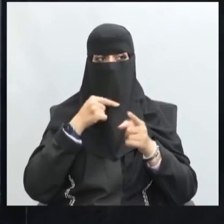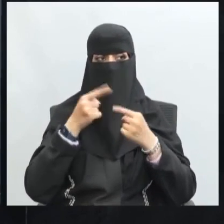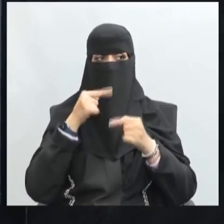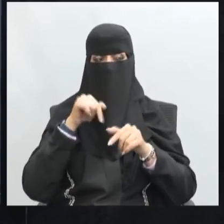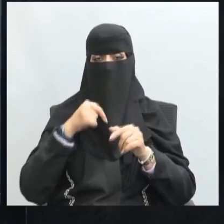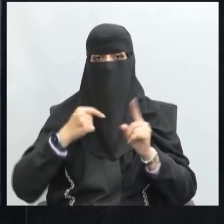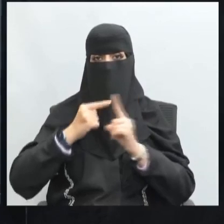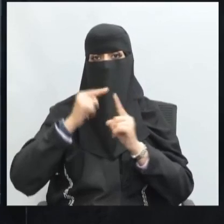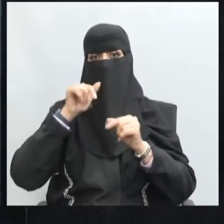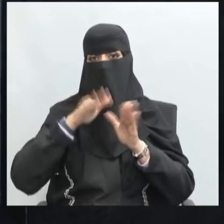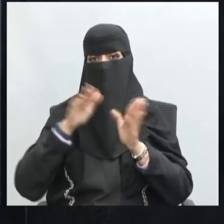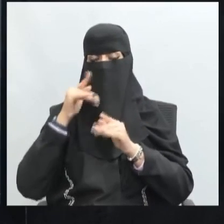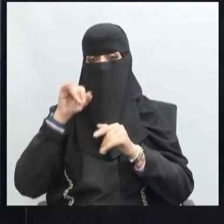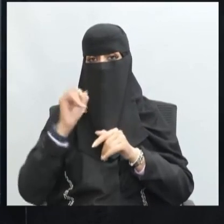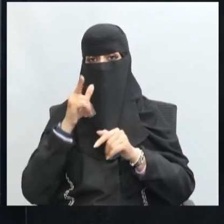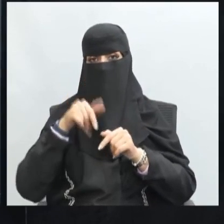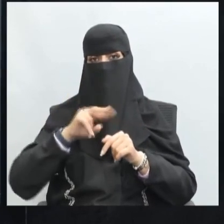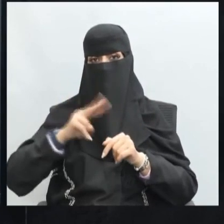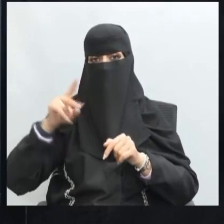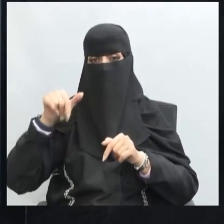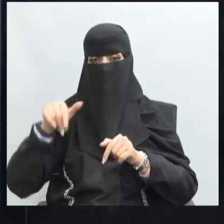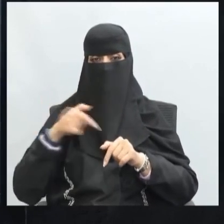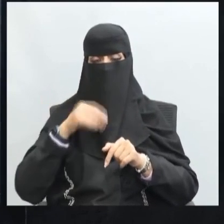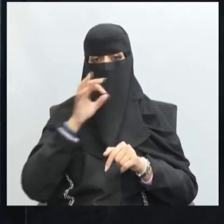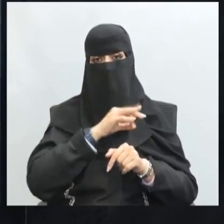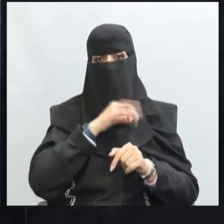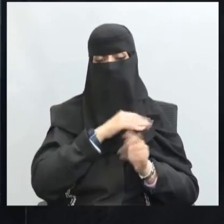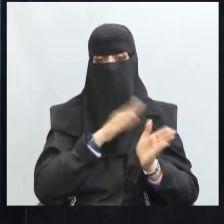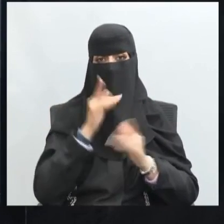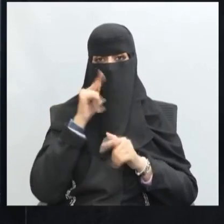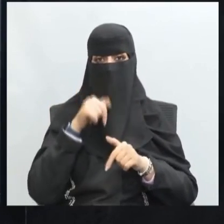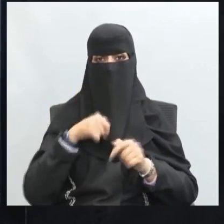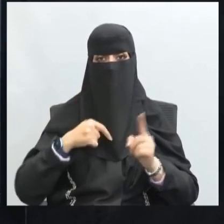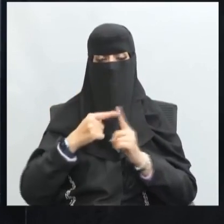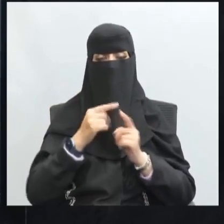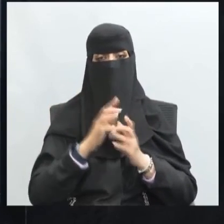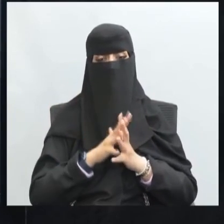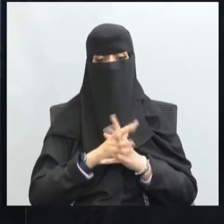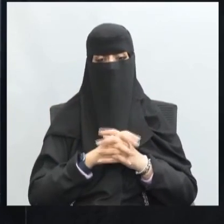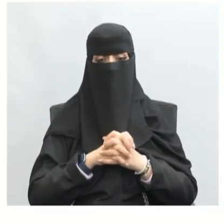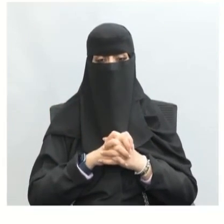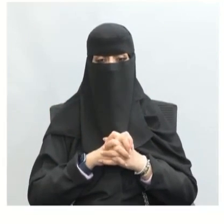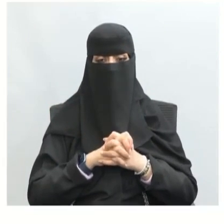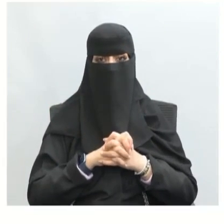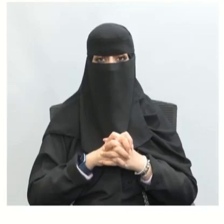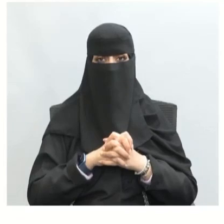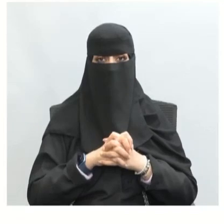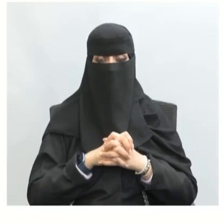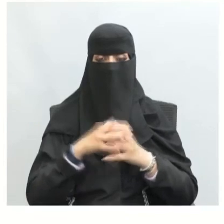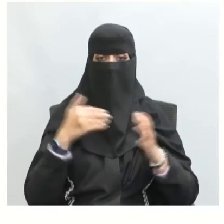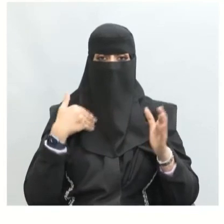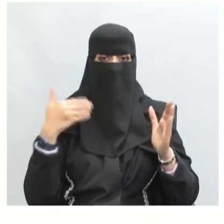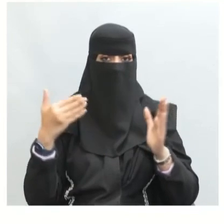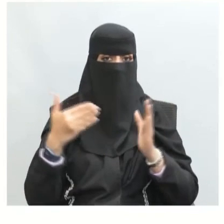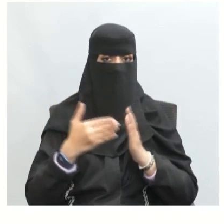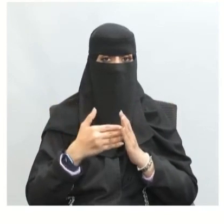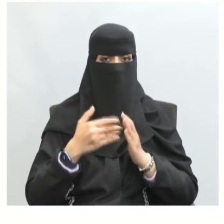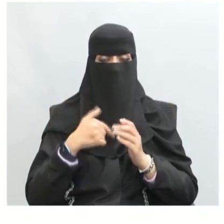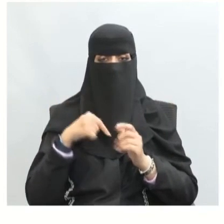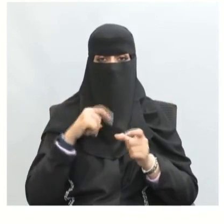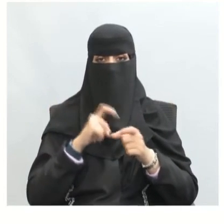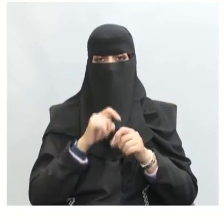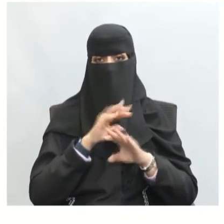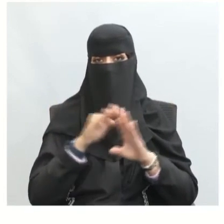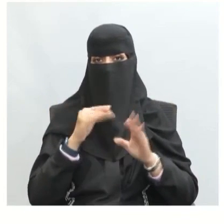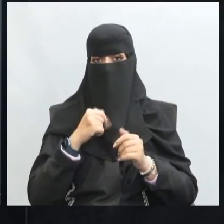فيه من العديد من الفوائد والأهداف وبذلك وصلنا إلى نهاية الدرس